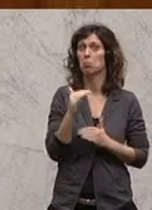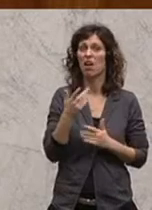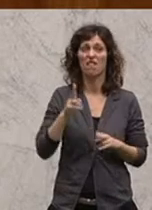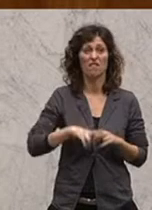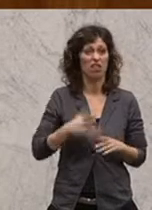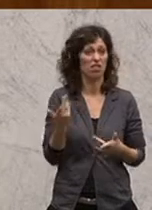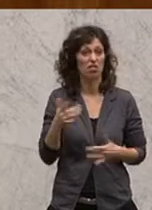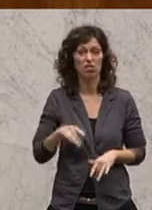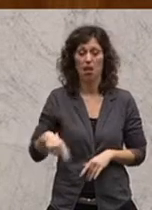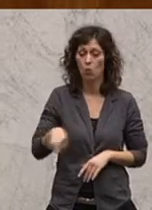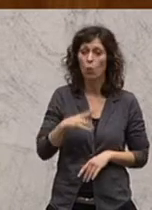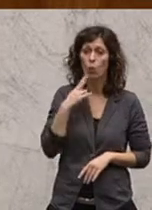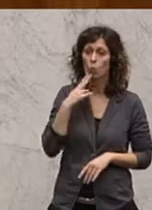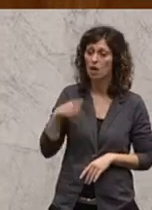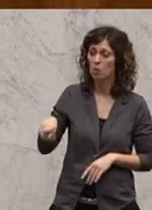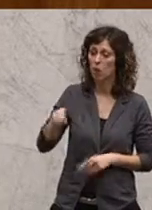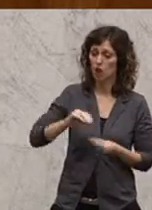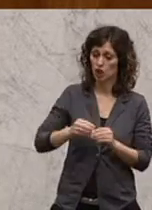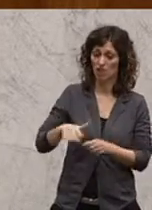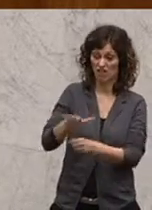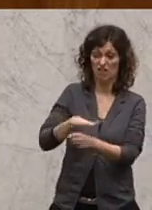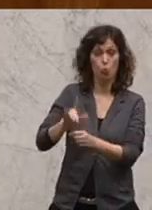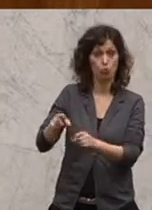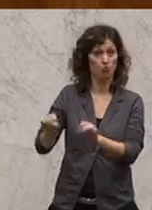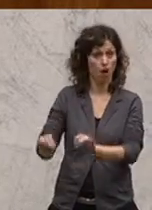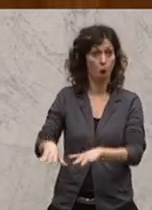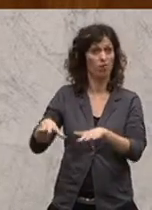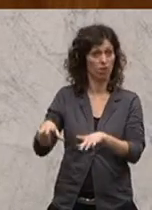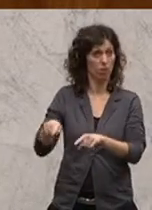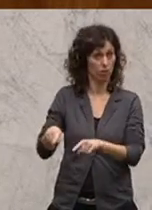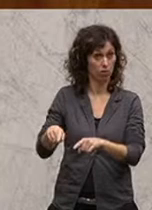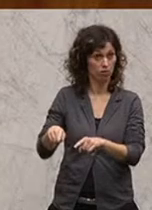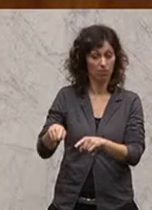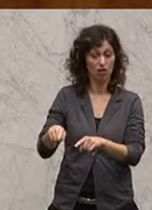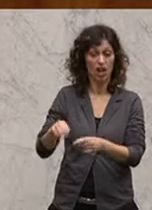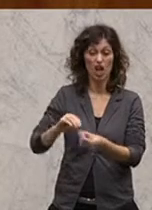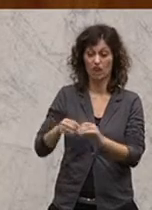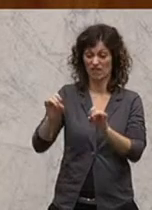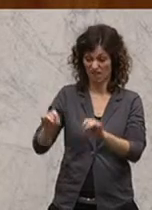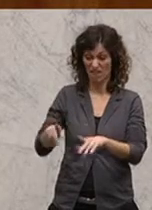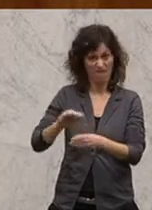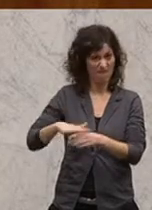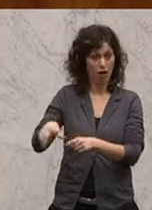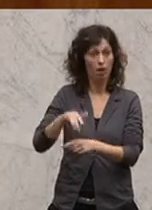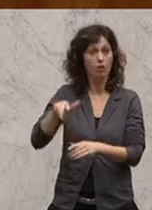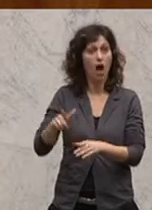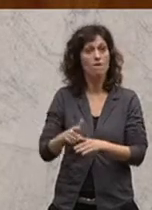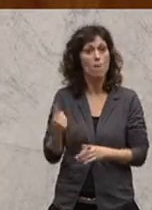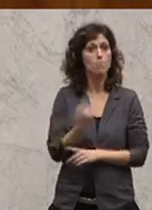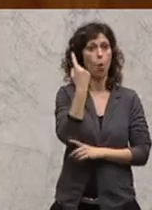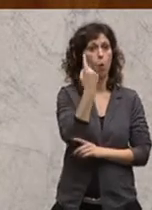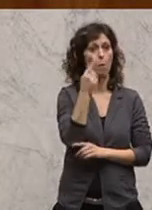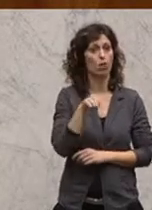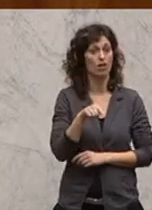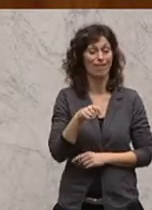gewisse Unternehmen ihren Geschäftsfelder aufgeben müssen und diese Geschäftsfelder monopolisiert werden. Hier passiert etwas mit dem